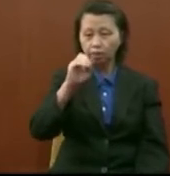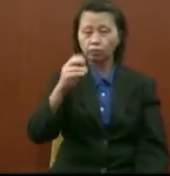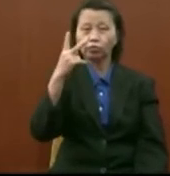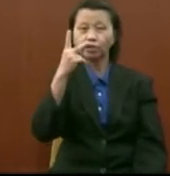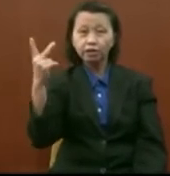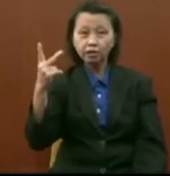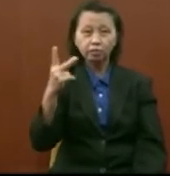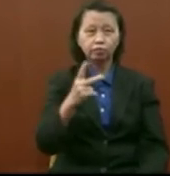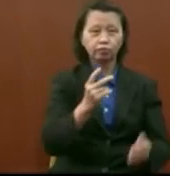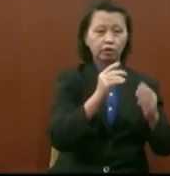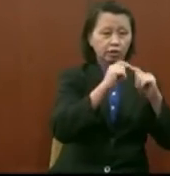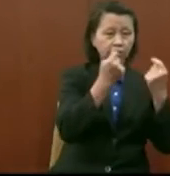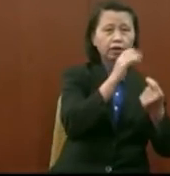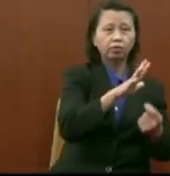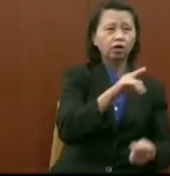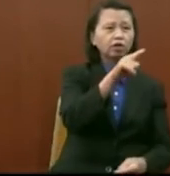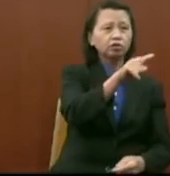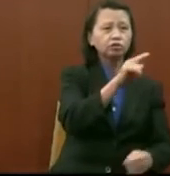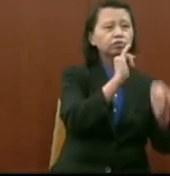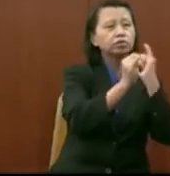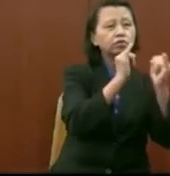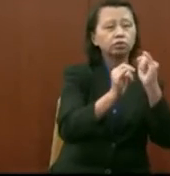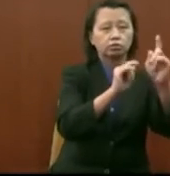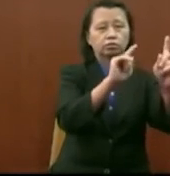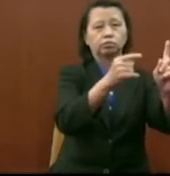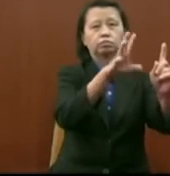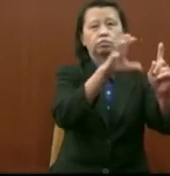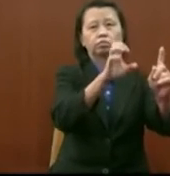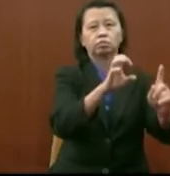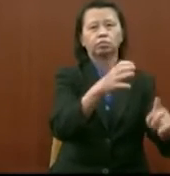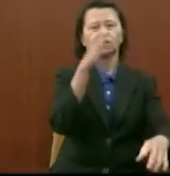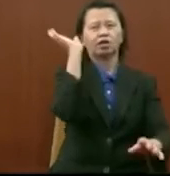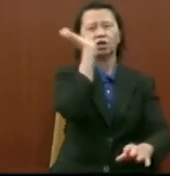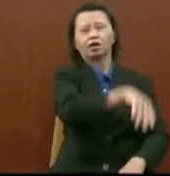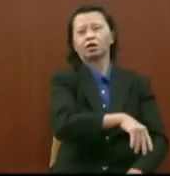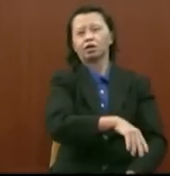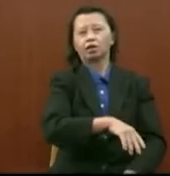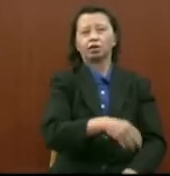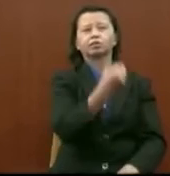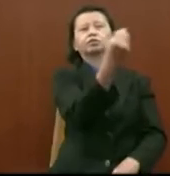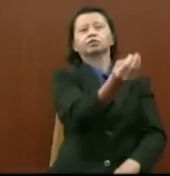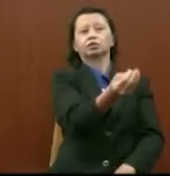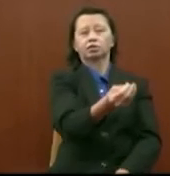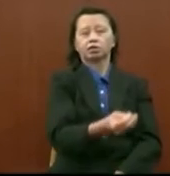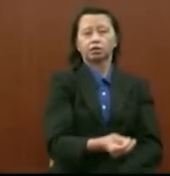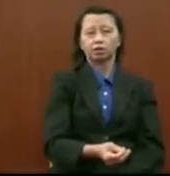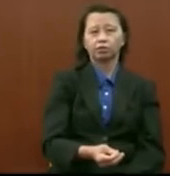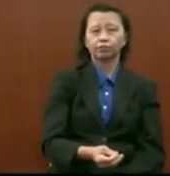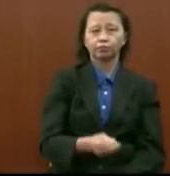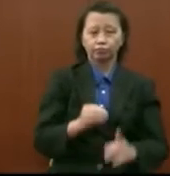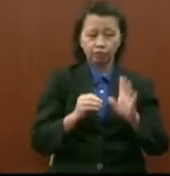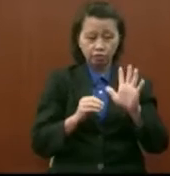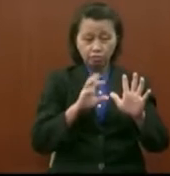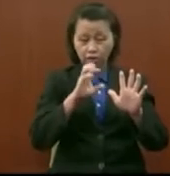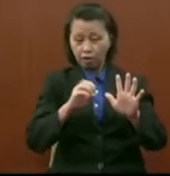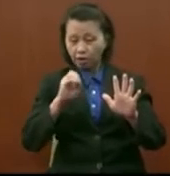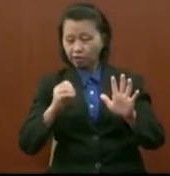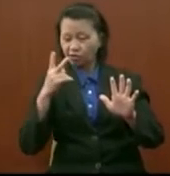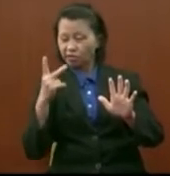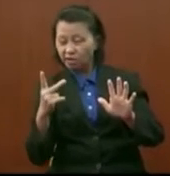tahun you ambil daripada 1,500 justifikasinya tak jelas lah betul tak jelas tak jelas